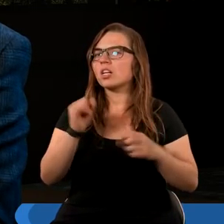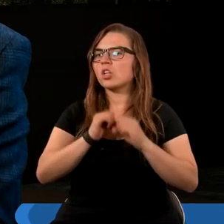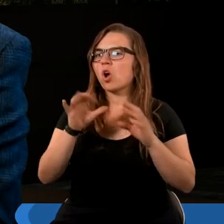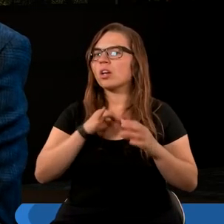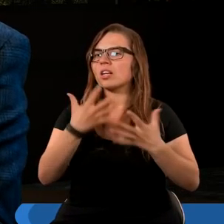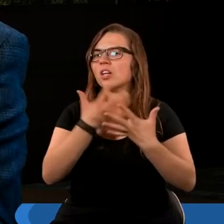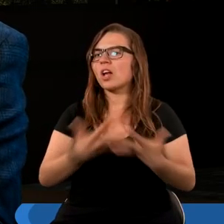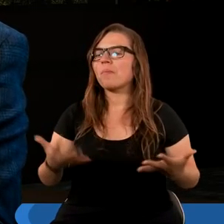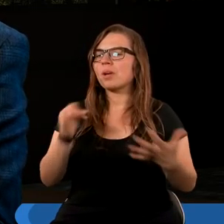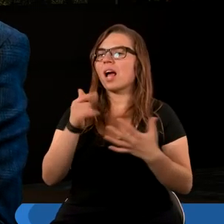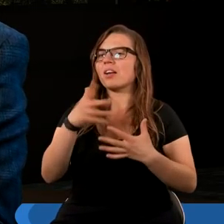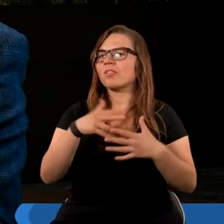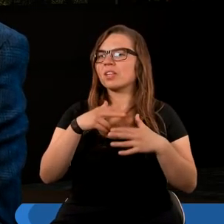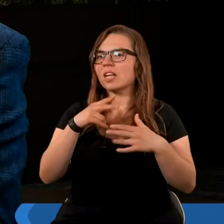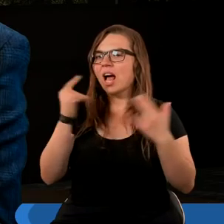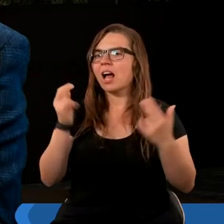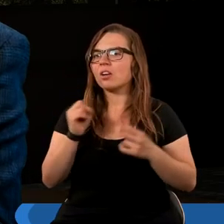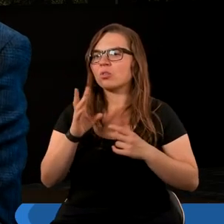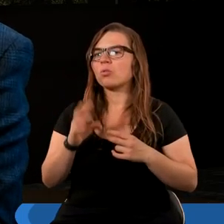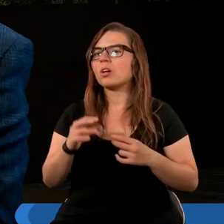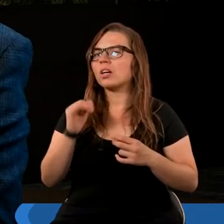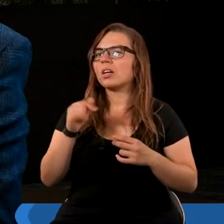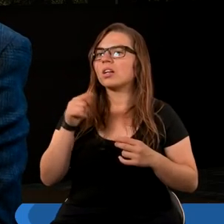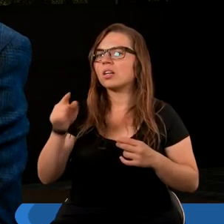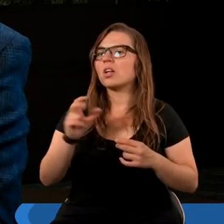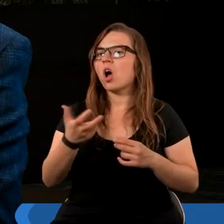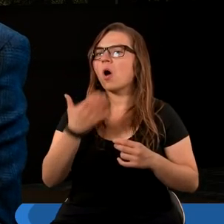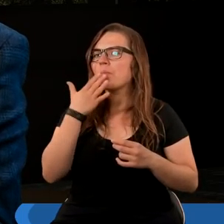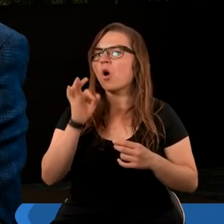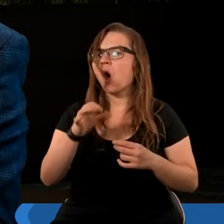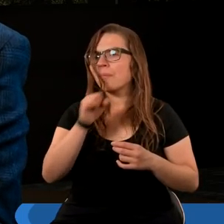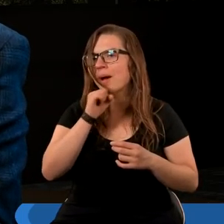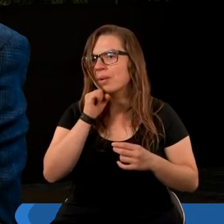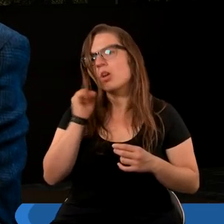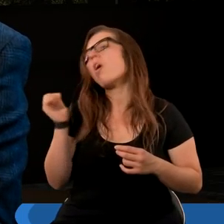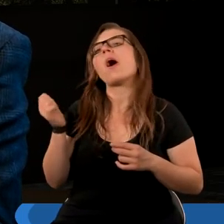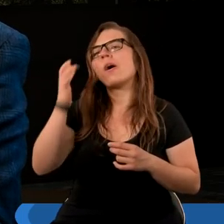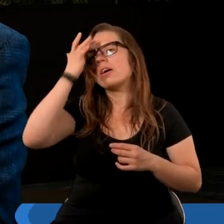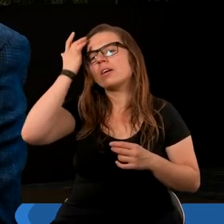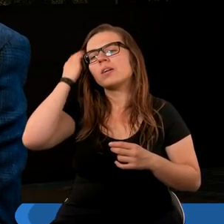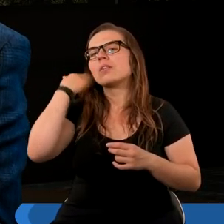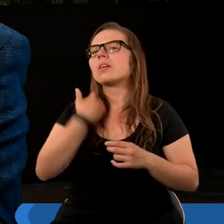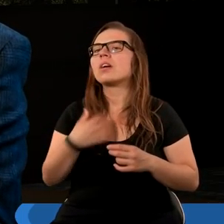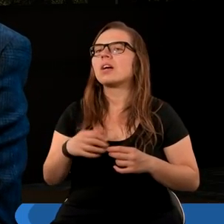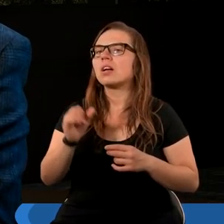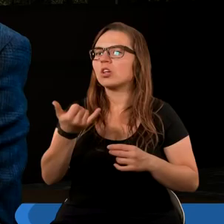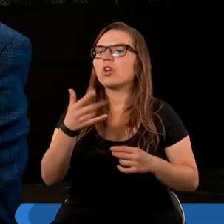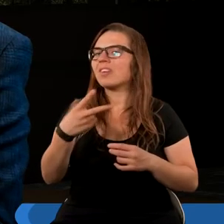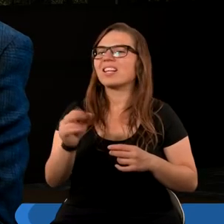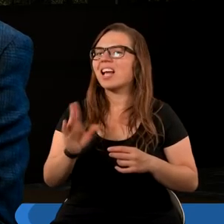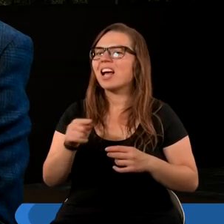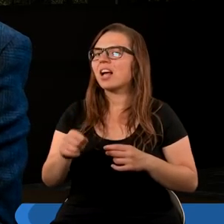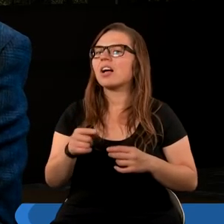rozjaśniła się ziemia od jego blasku. Od czego? Od mówienia o Babilonie? Wielki blask powstał? Nie.